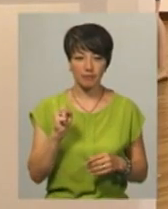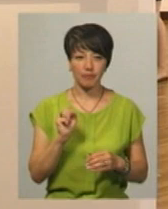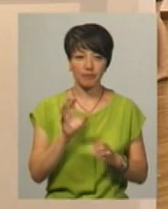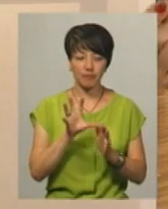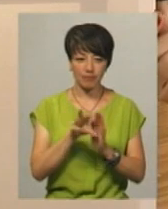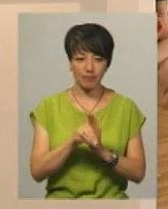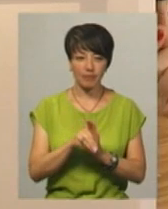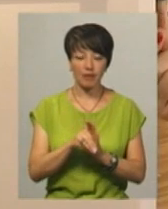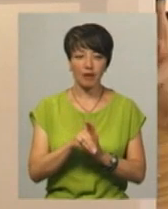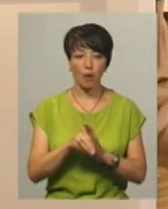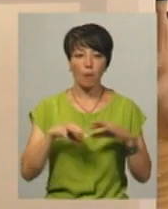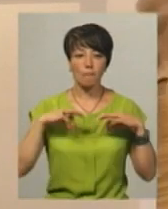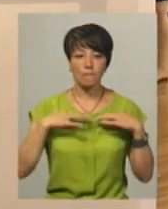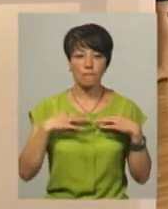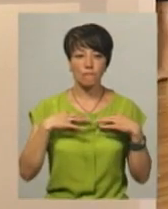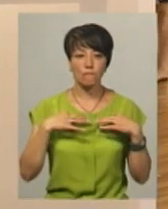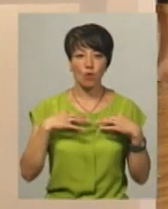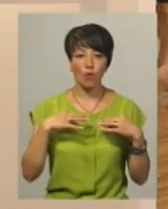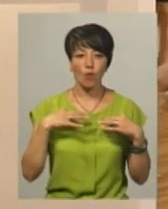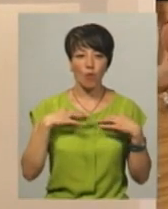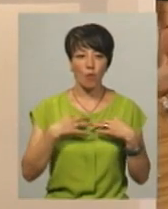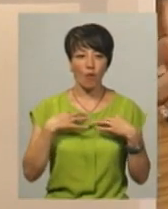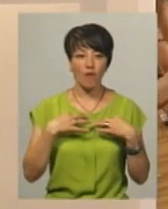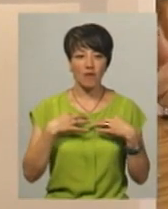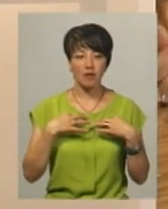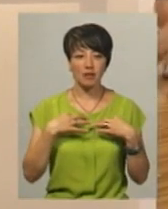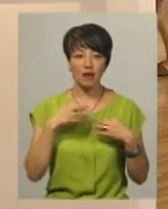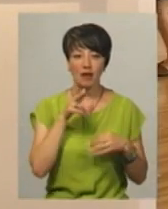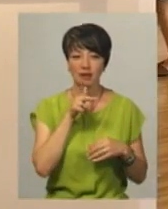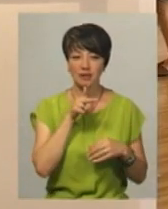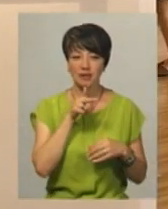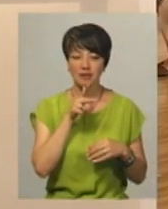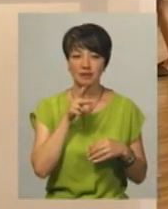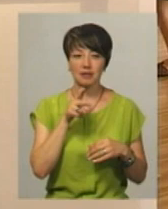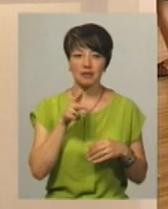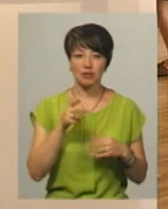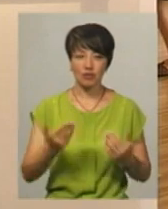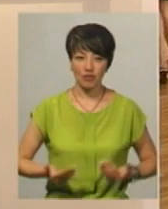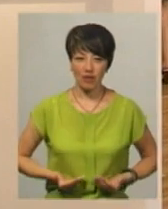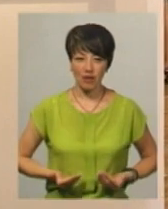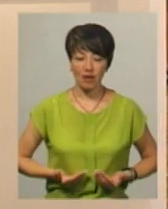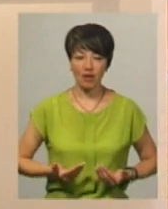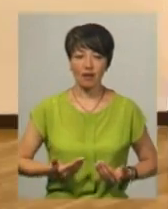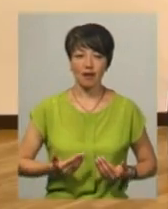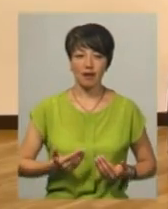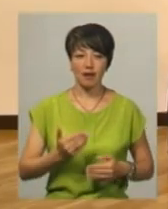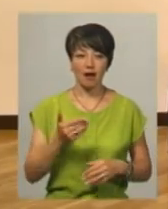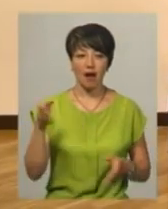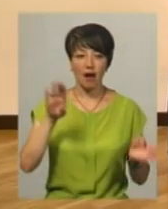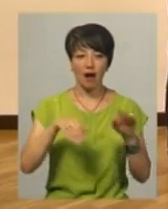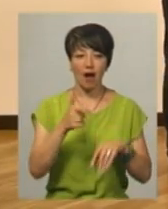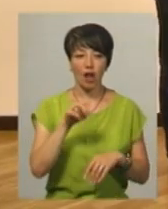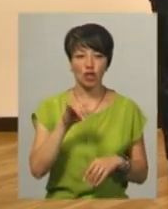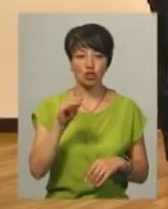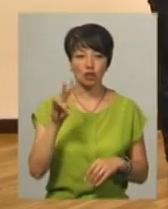живе Буковина, живе Лемкінщина, живе Галичина. Роботи